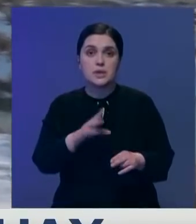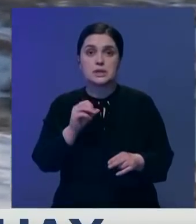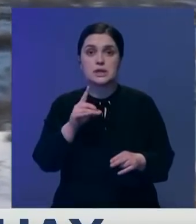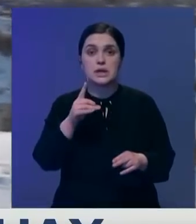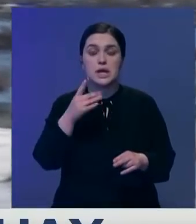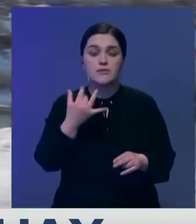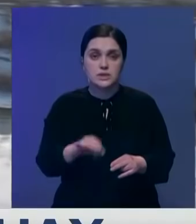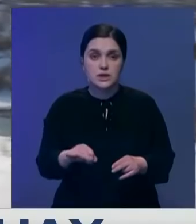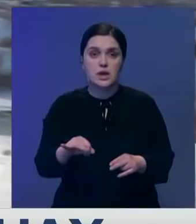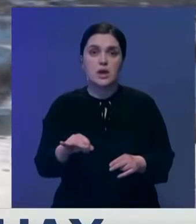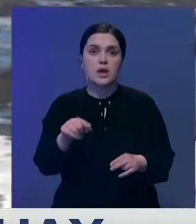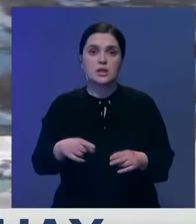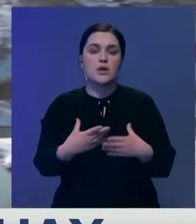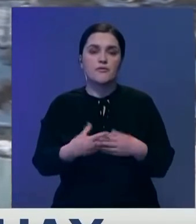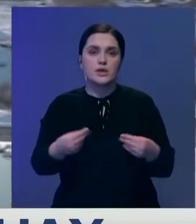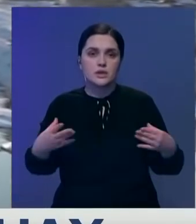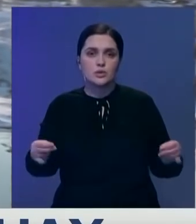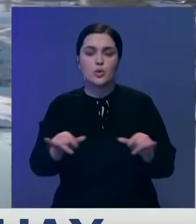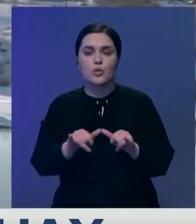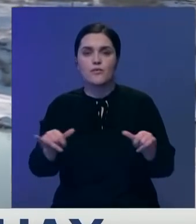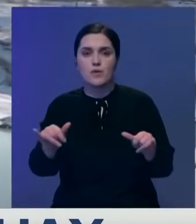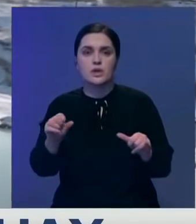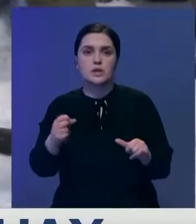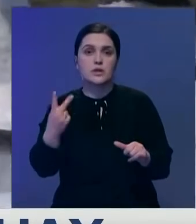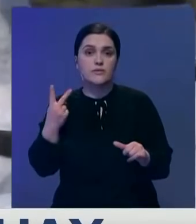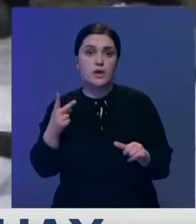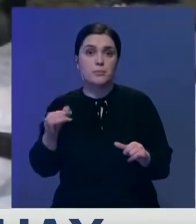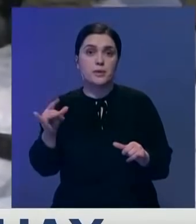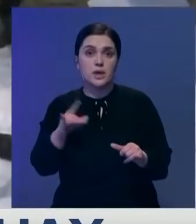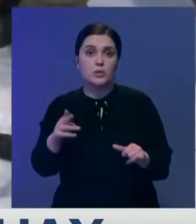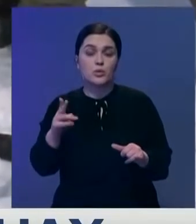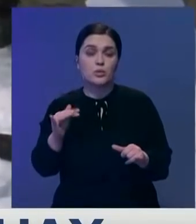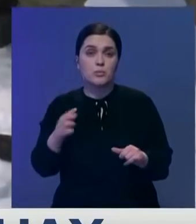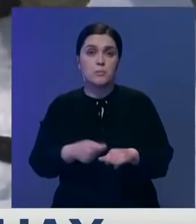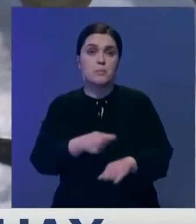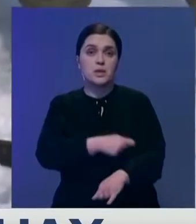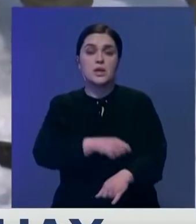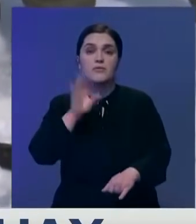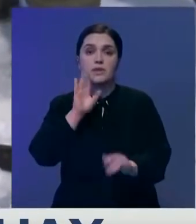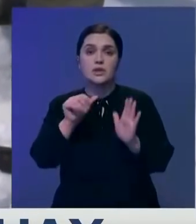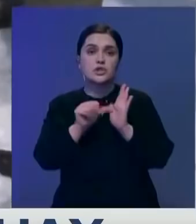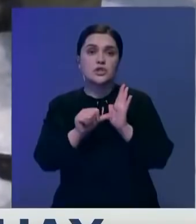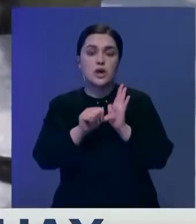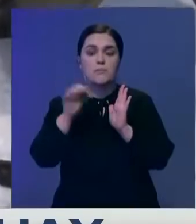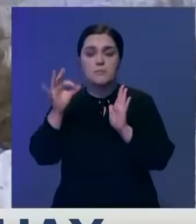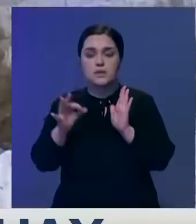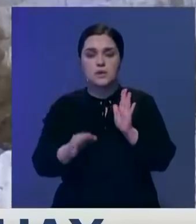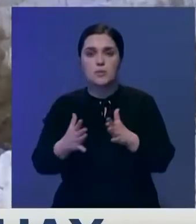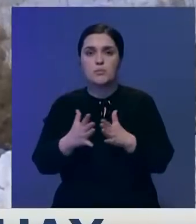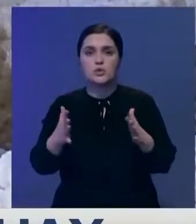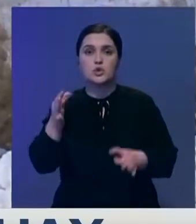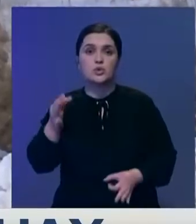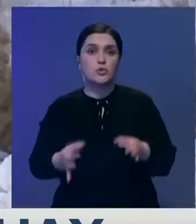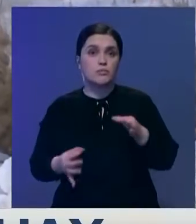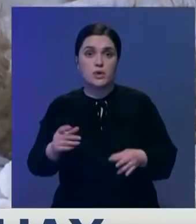водохранилище этой весной увеличится почти на 2 миллиарда кубометров воды. Это почти на 60% больше нормы. Под